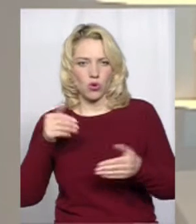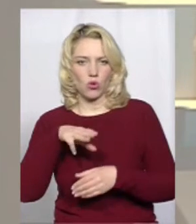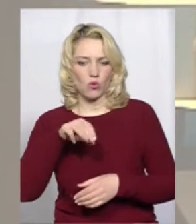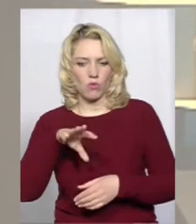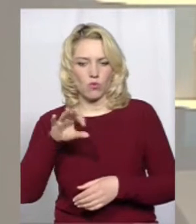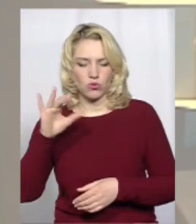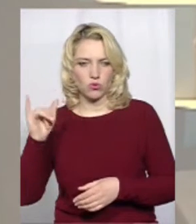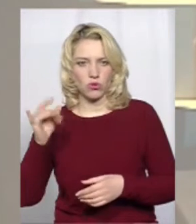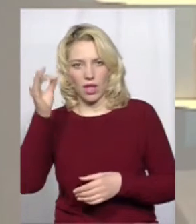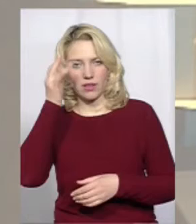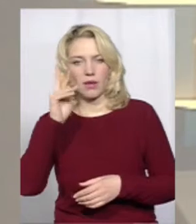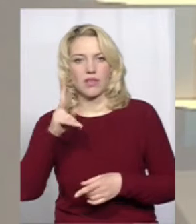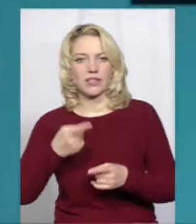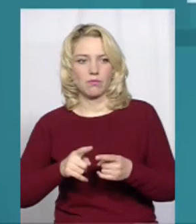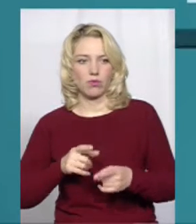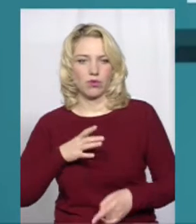церкві. Нагадаємо, як це було.